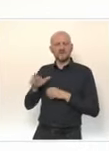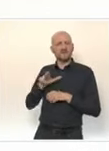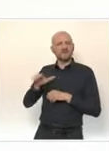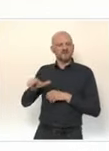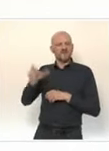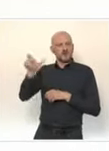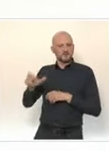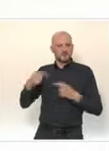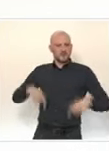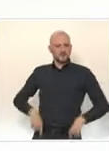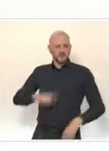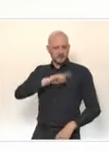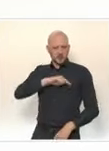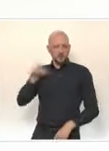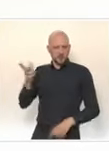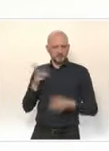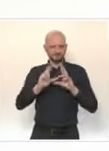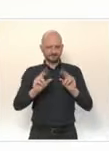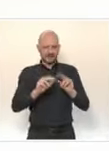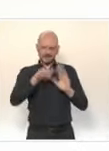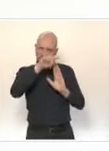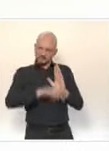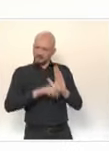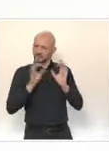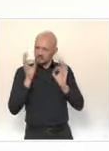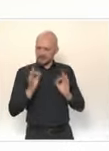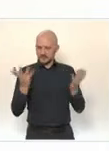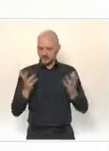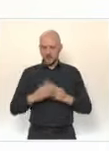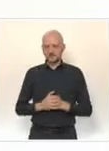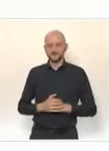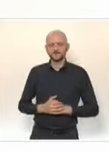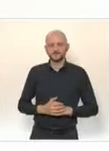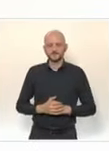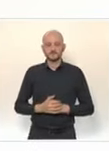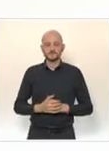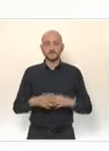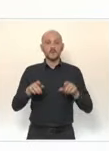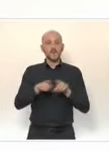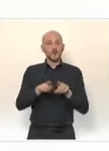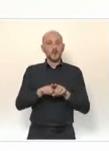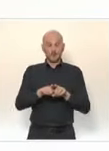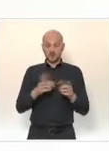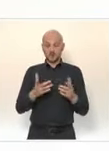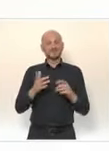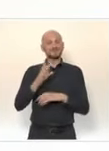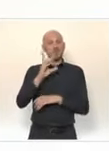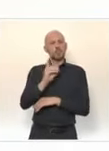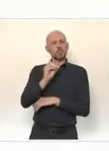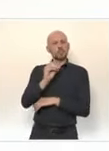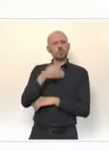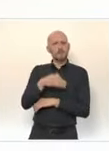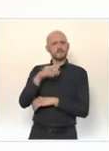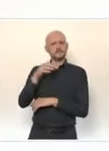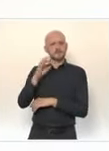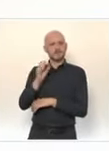renforcés aux frontières. Nous accentuons également les mesures de protection de nos territoires d'outre-mer qui